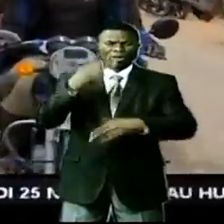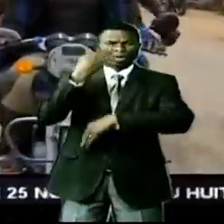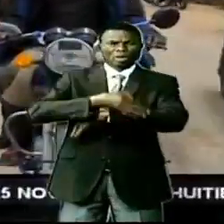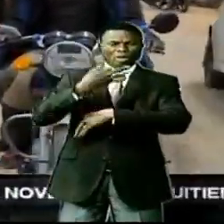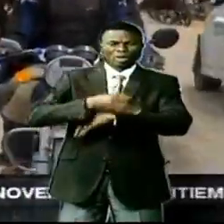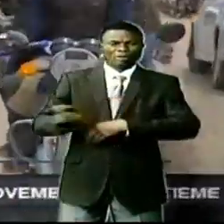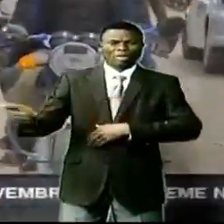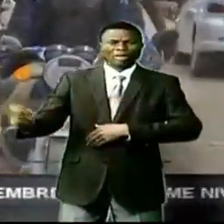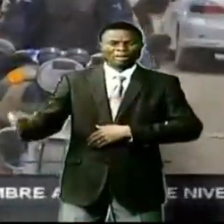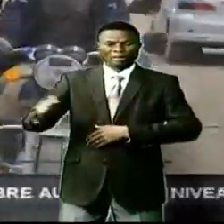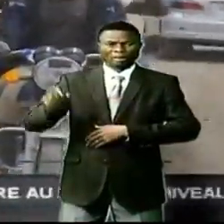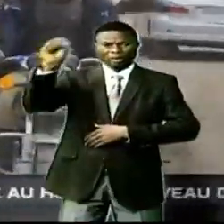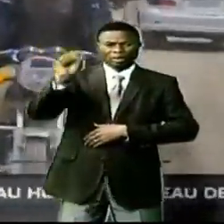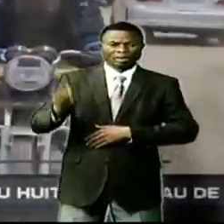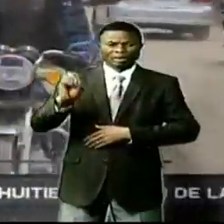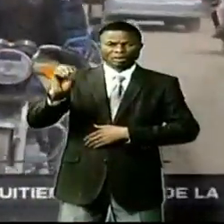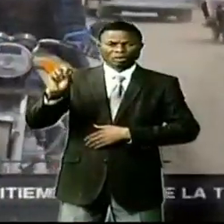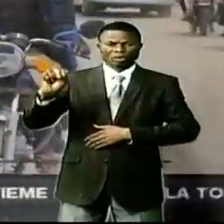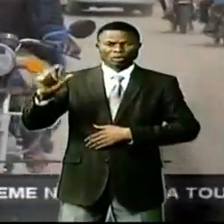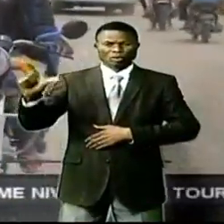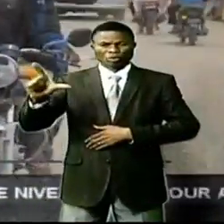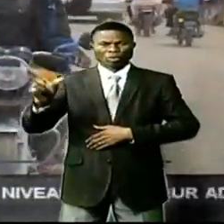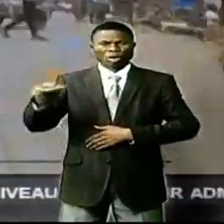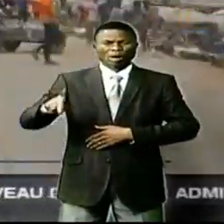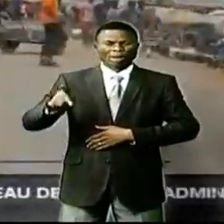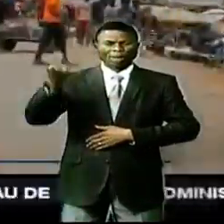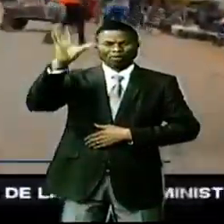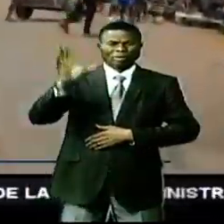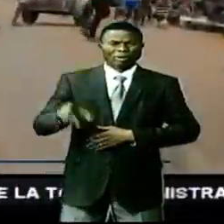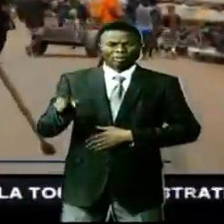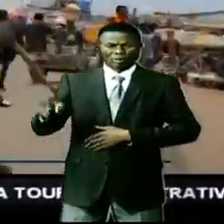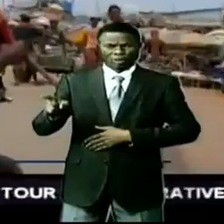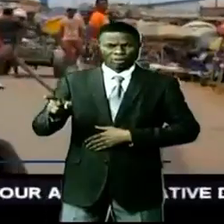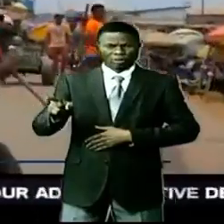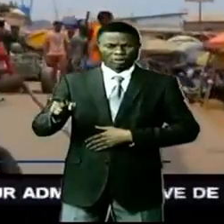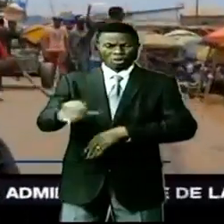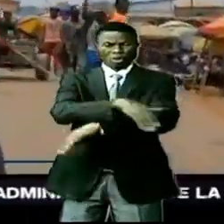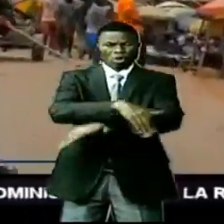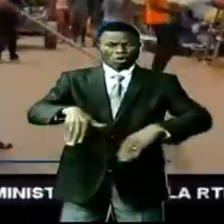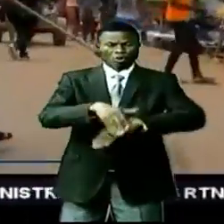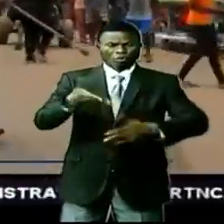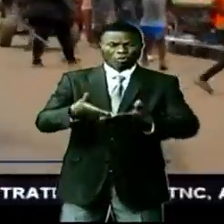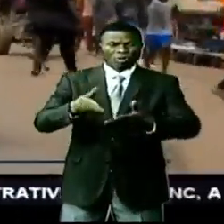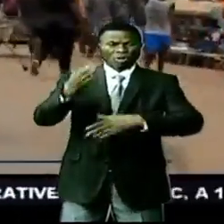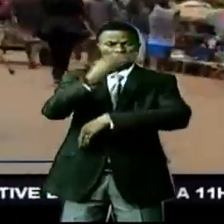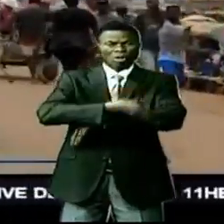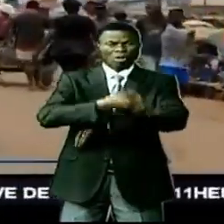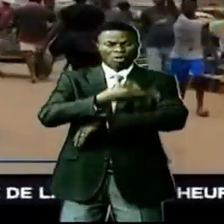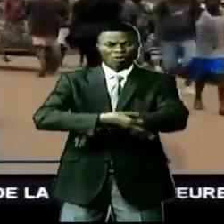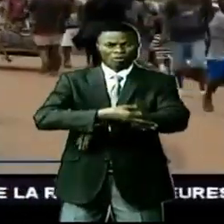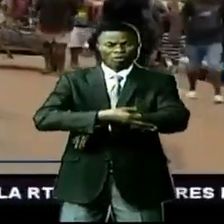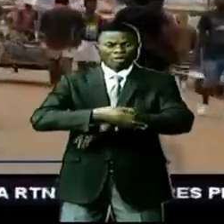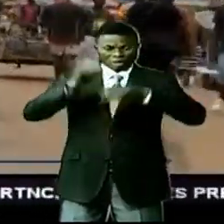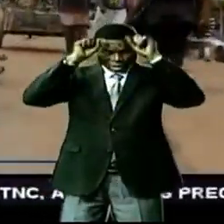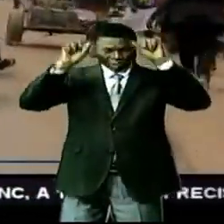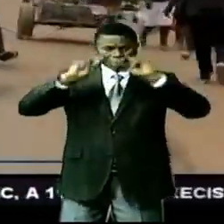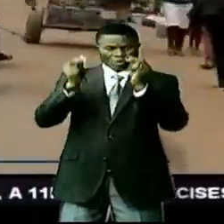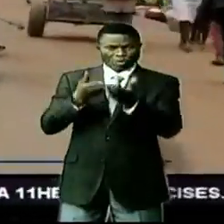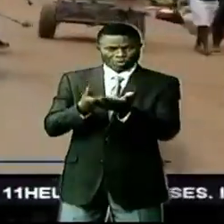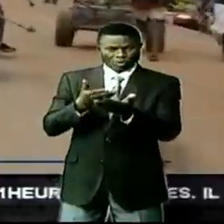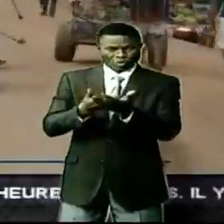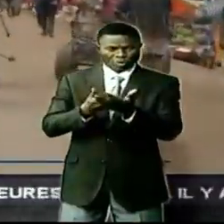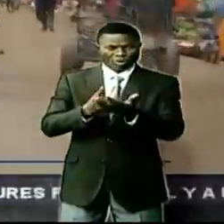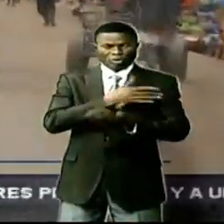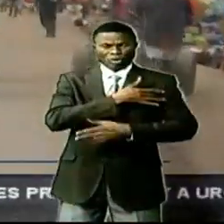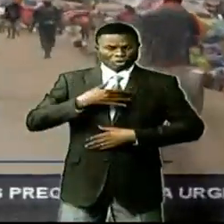dans les territoires de Songololo, dans la province du Congo centrale. Au poste frontalier de l'oufou, le président de cette structure, qui